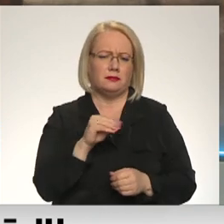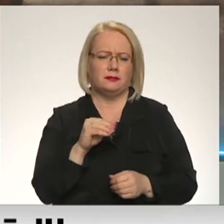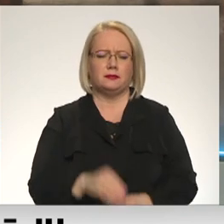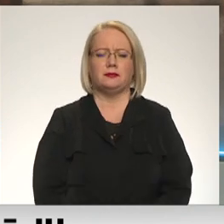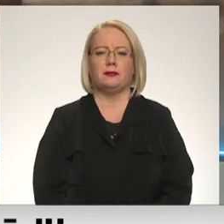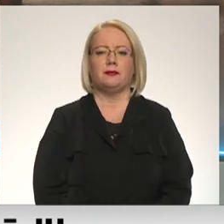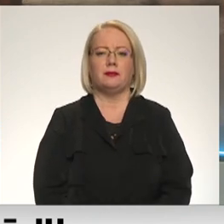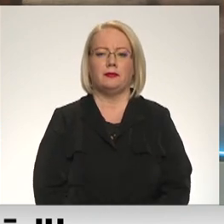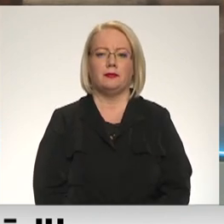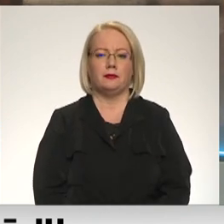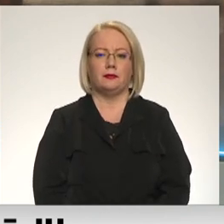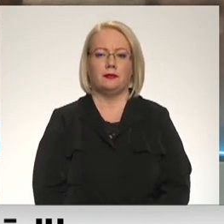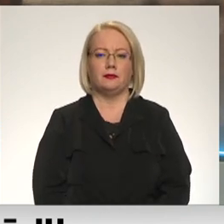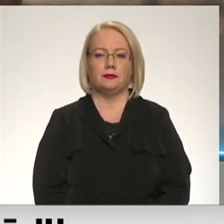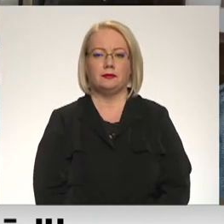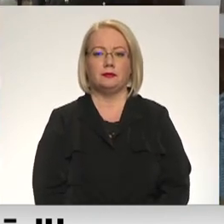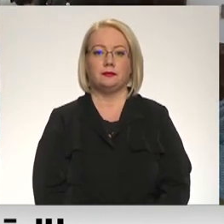Egīlu Levit. Par to Odita Krenberga.